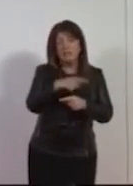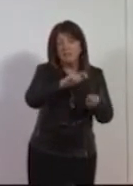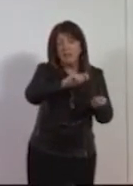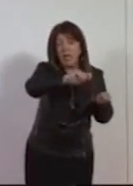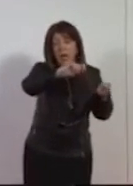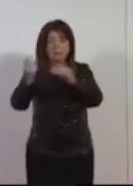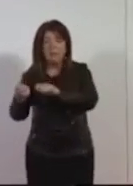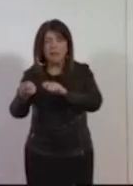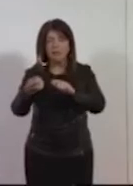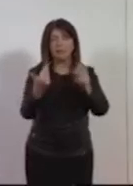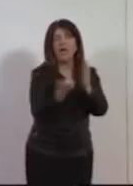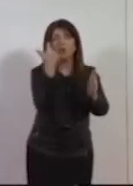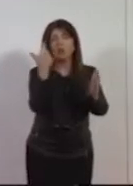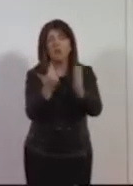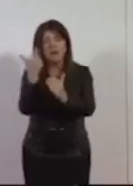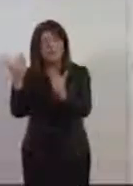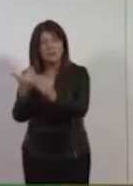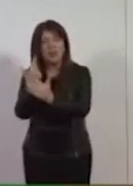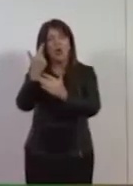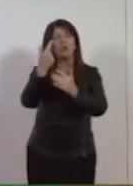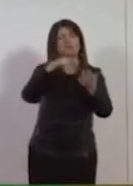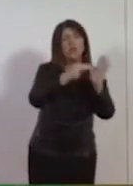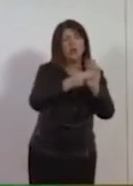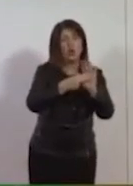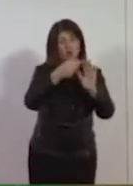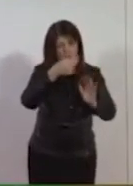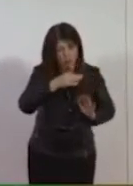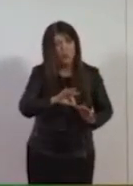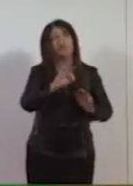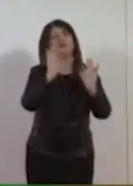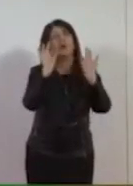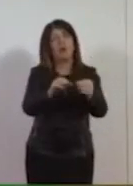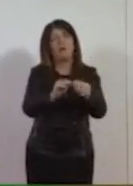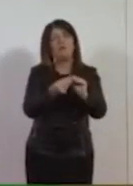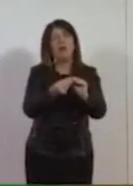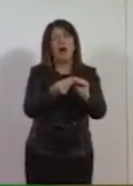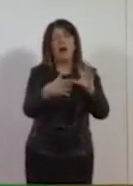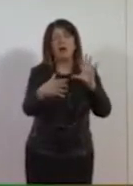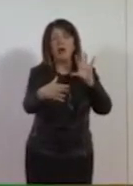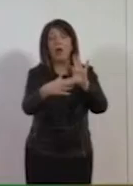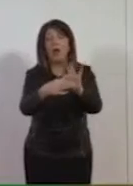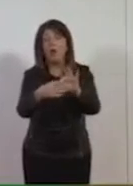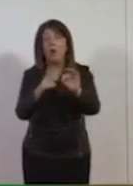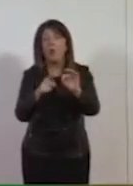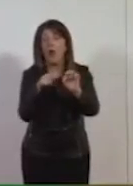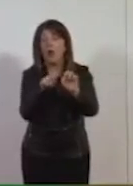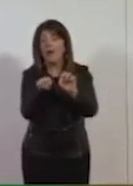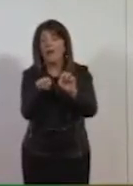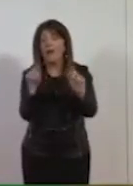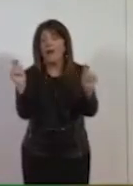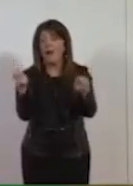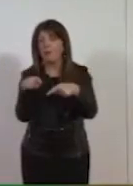'innovazione, la tecnologia, senza averne paura, con la capacità di costruire